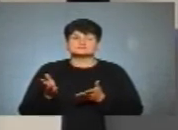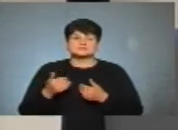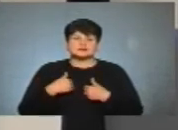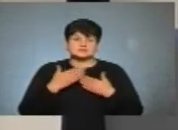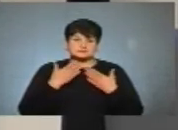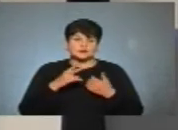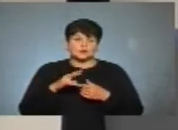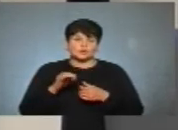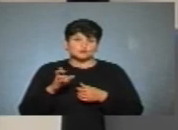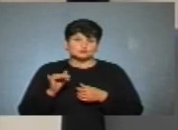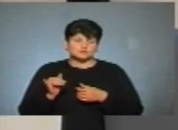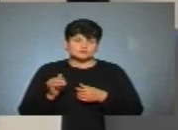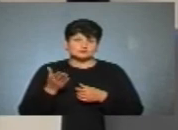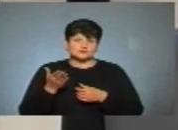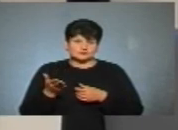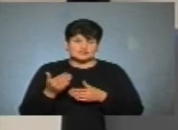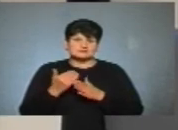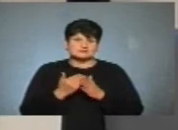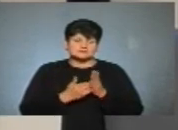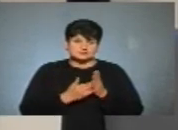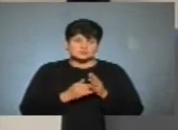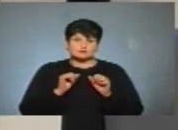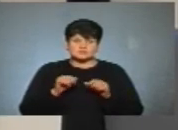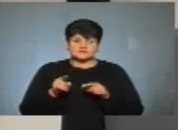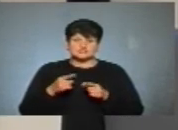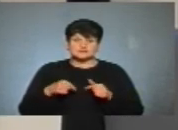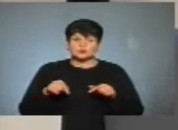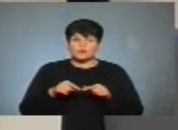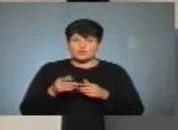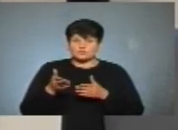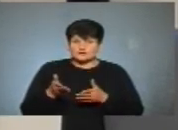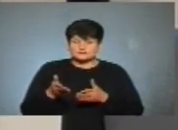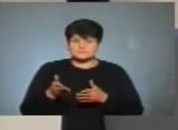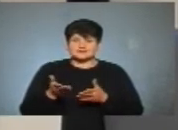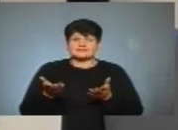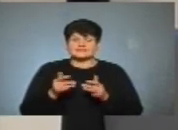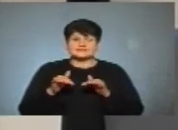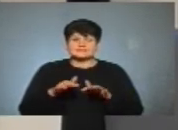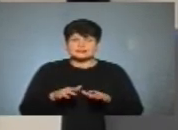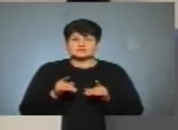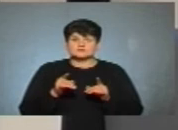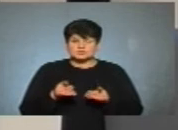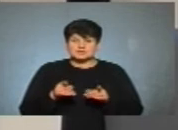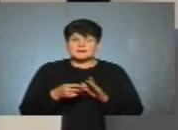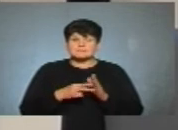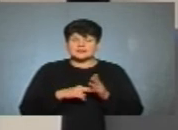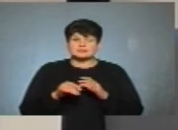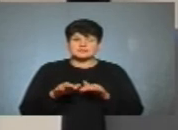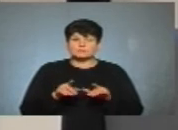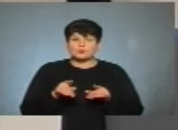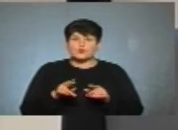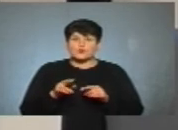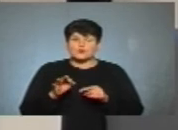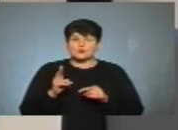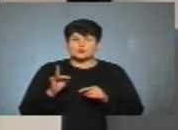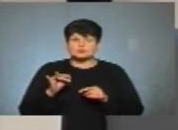запитаю пані Любу, вона в списку, але, можливо, вона ще від округа, можливо, який план дії в неї по округу,